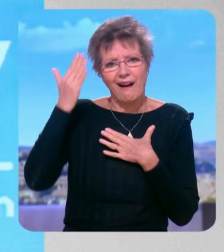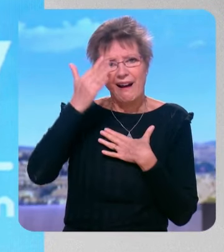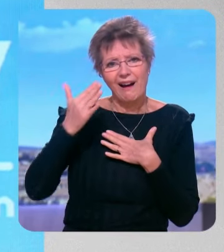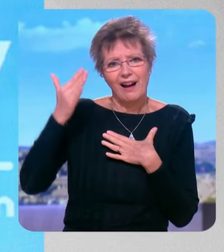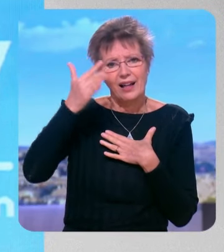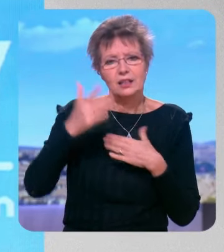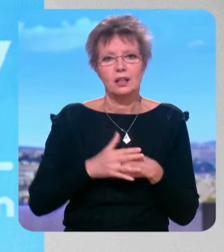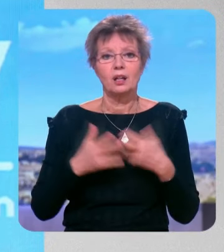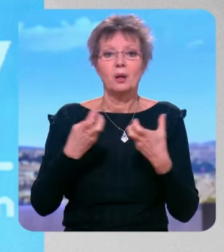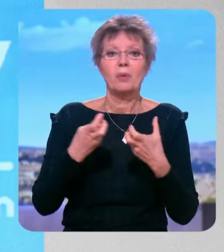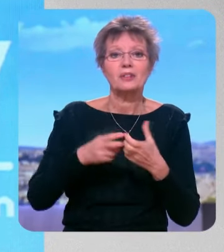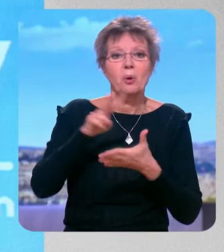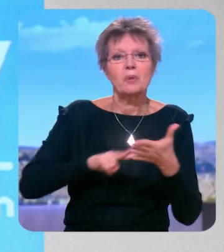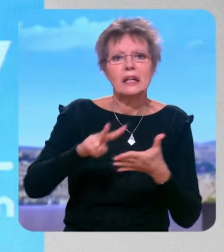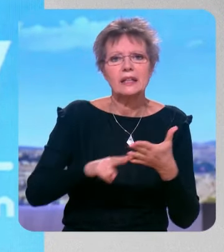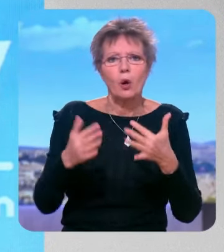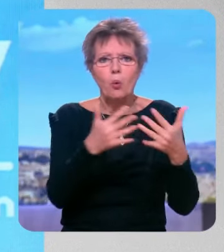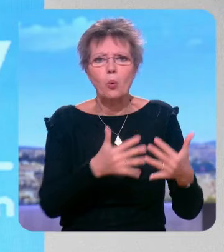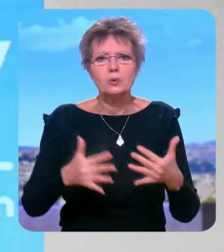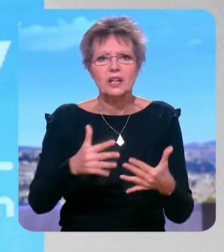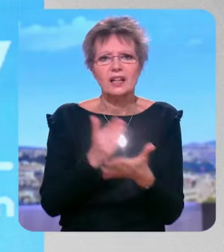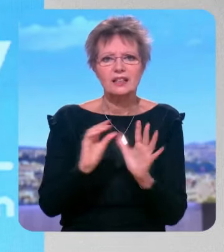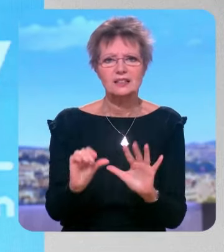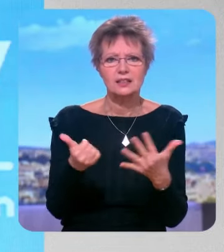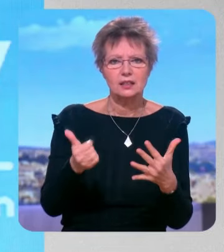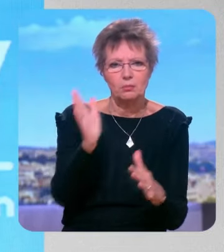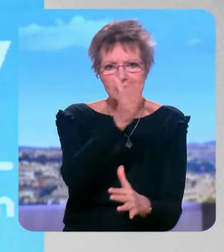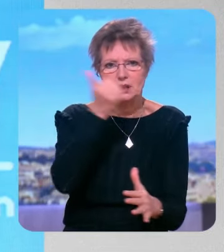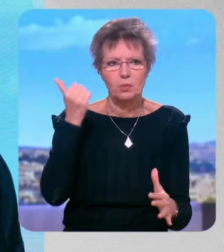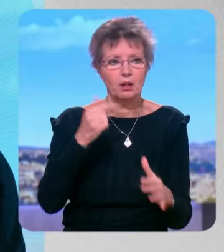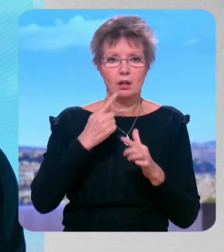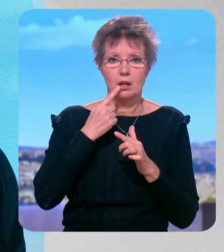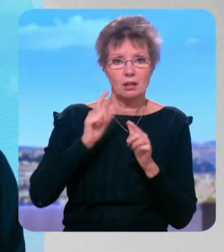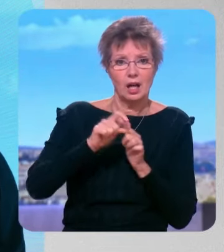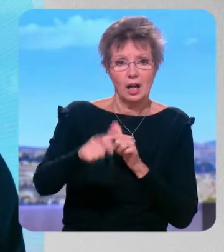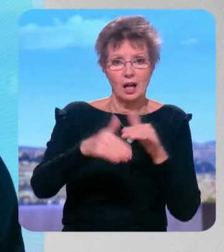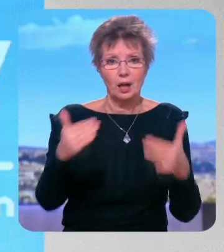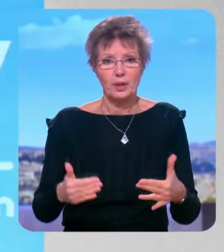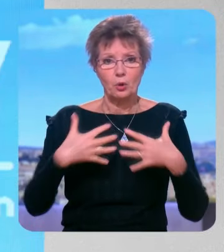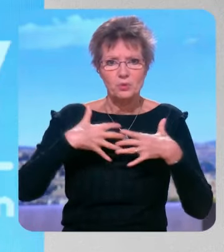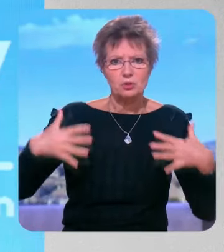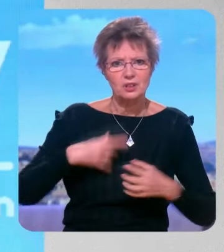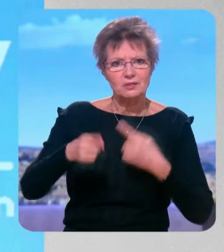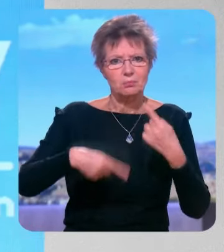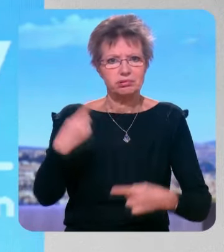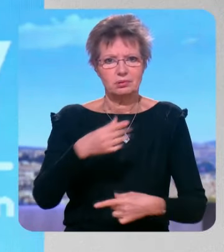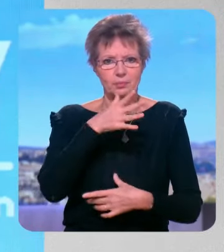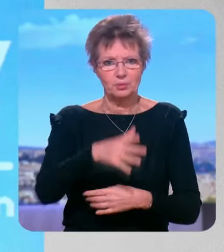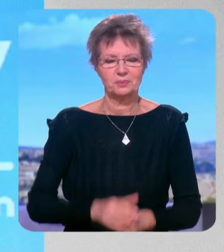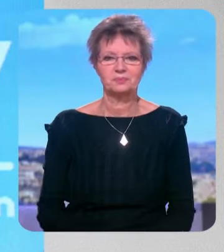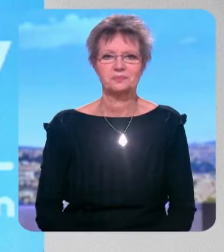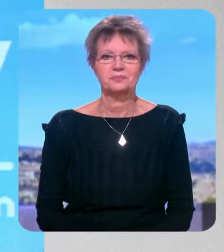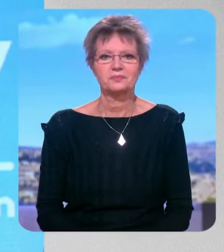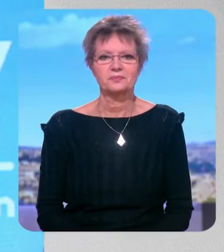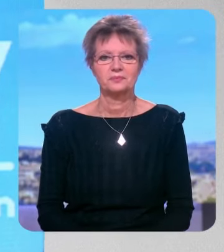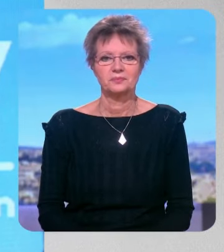vous voulez quand vous ne savez pas lire et compter et compter en sixième il ya assez peu de chances que vous fassiez une grande découverte scientifique 20 ans plus tard on sait qu'à cette question est fondamentale